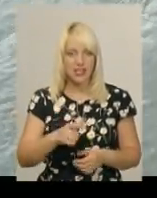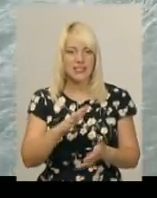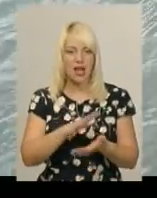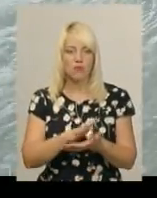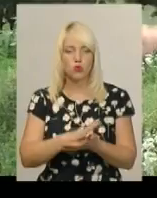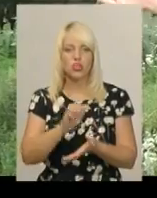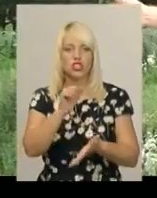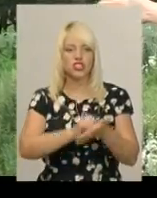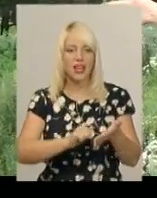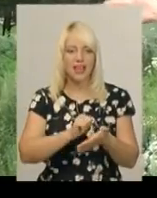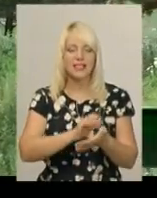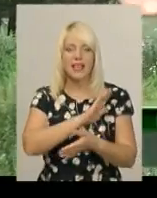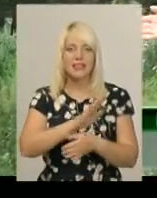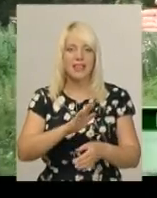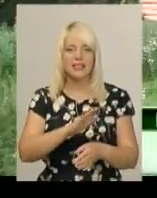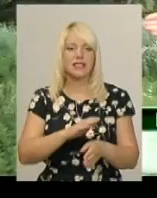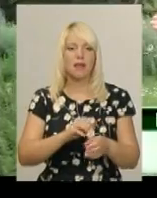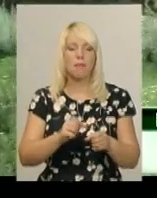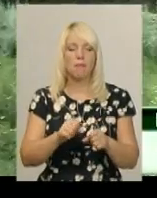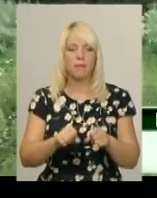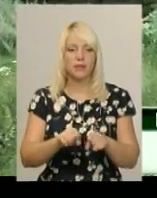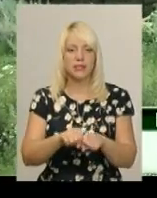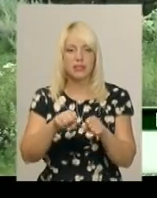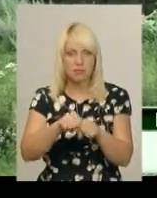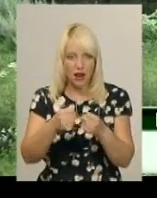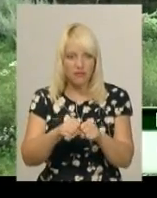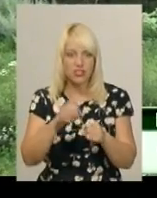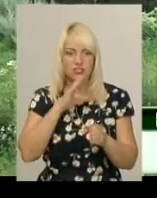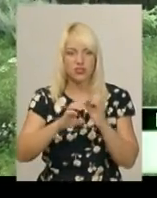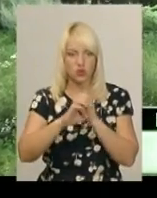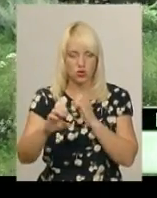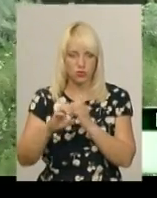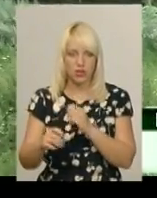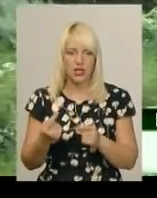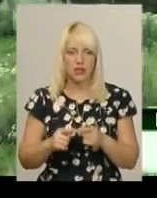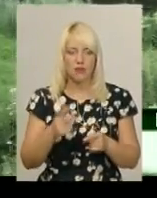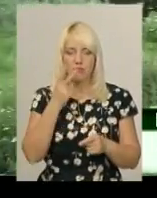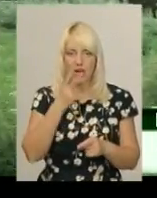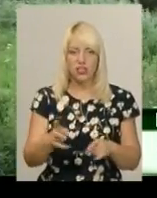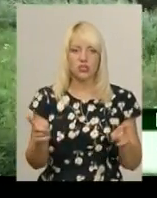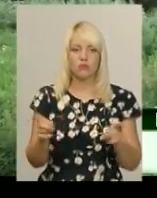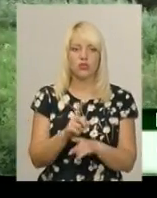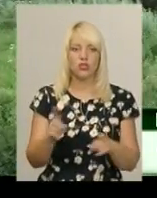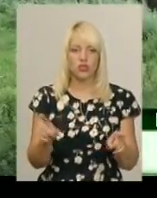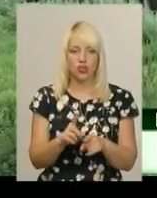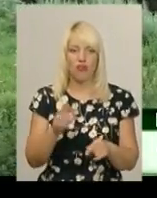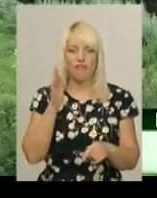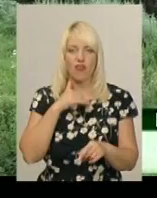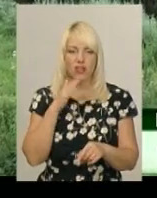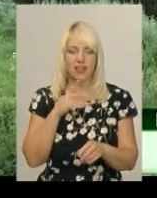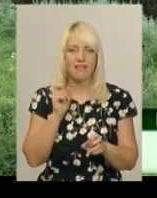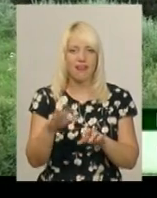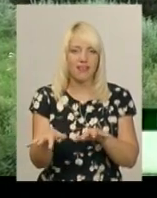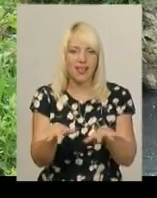фільтрація води. Ось це крайній відстійник, який має бути найчистіший. Неузбройним оком видно, що вода як